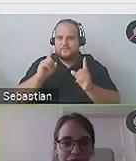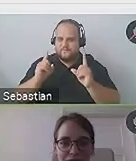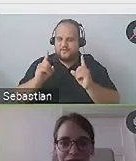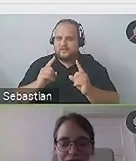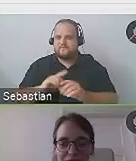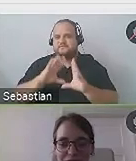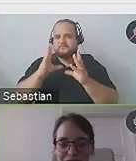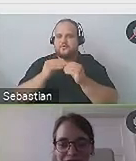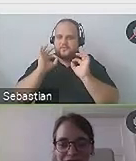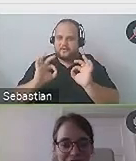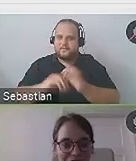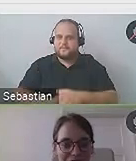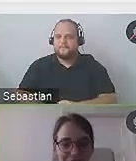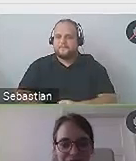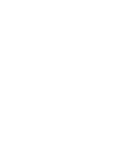Wszystkiego dobrego.